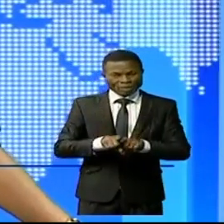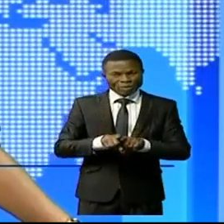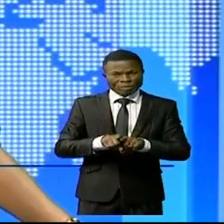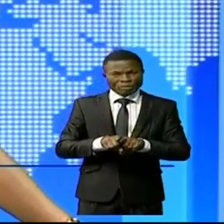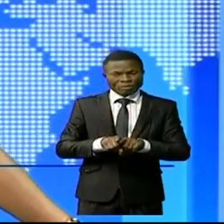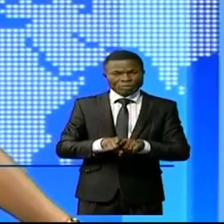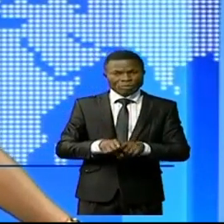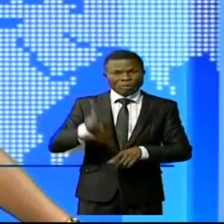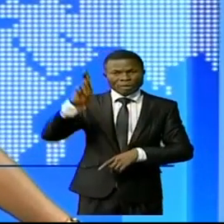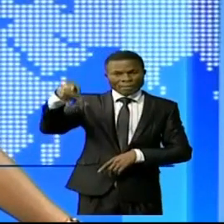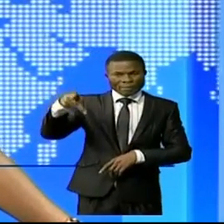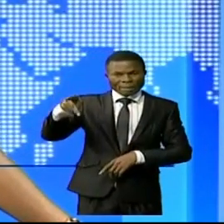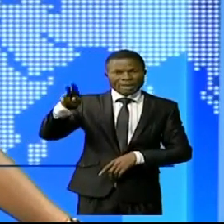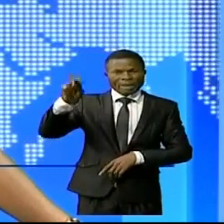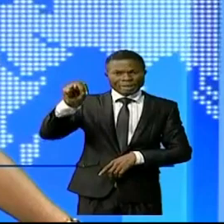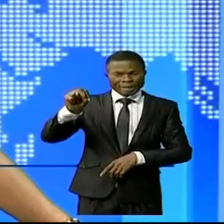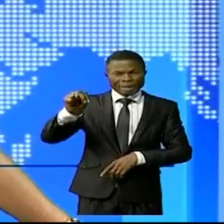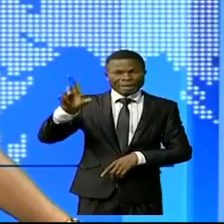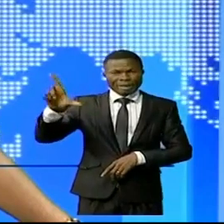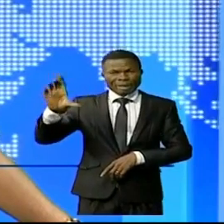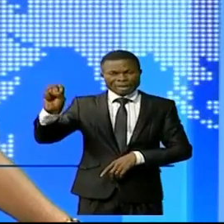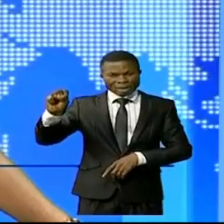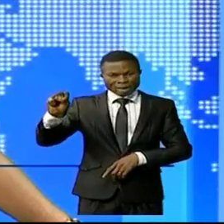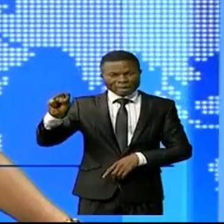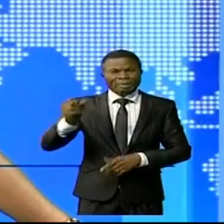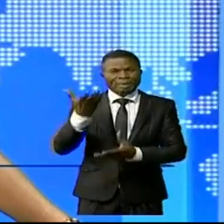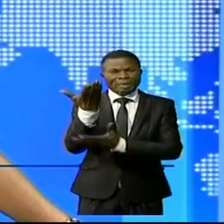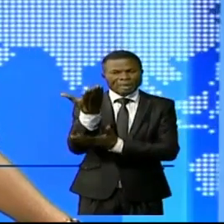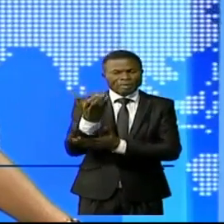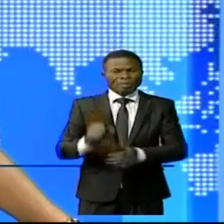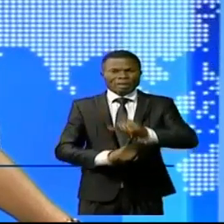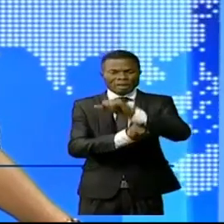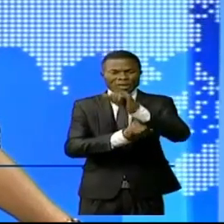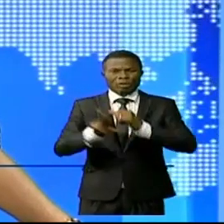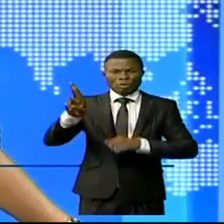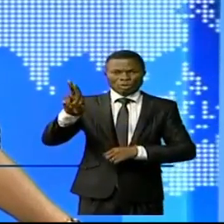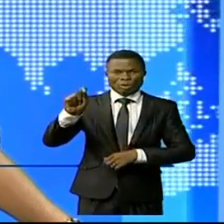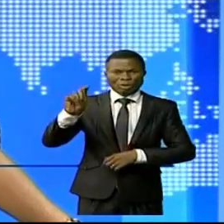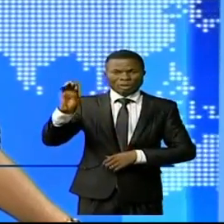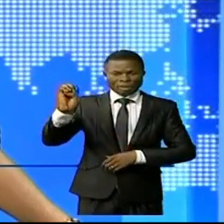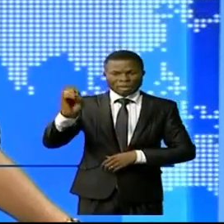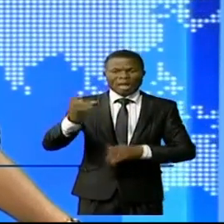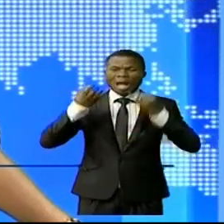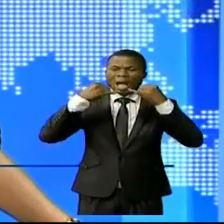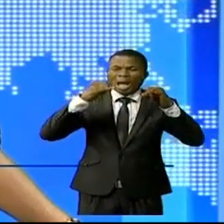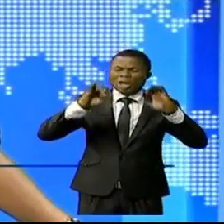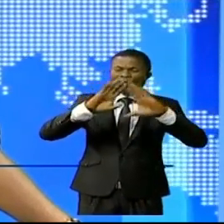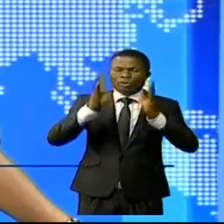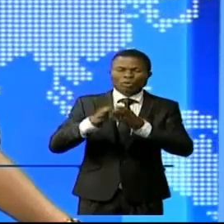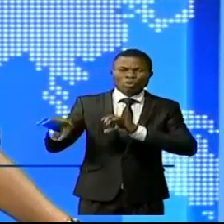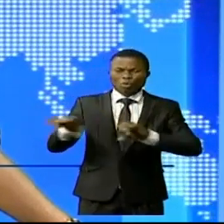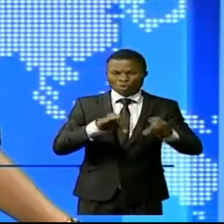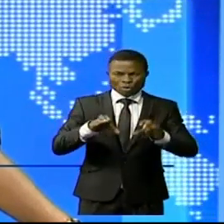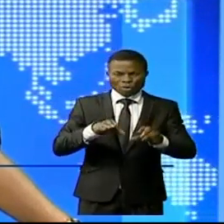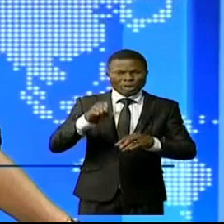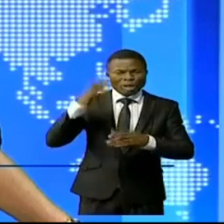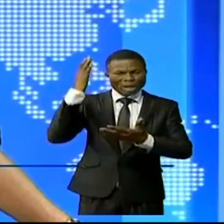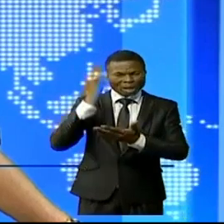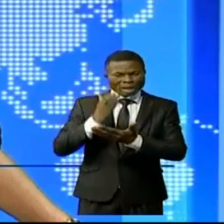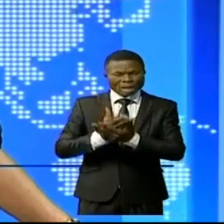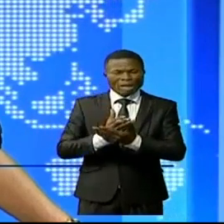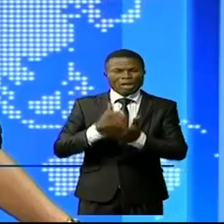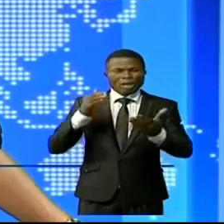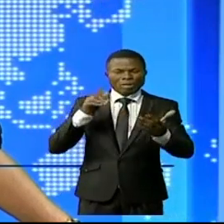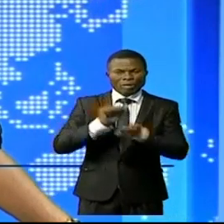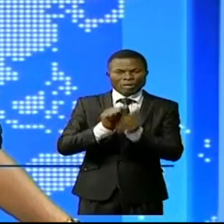le PNLS sollicite l'accompagnement de la RTNC dans la médiatisation des activités liées à la lutte contre